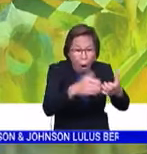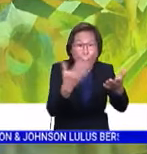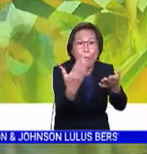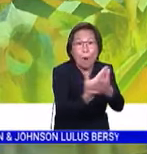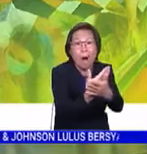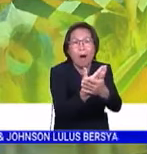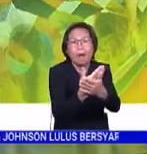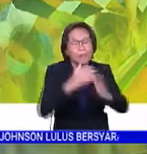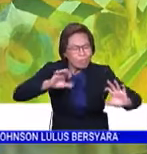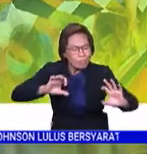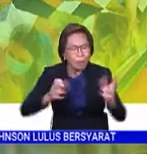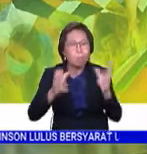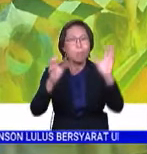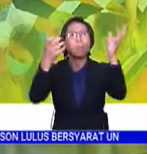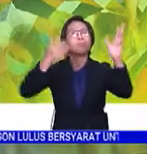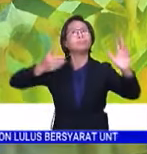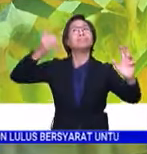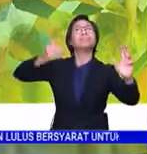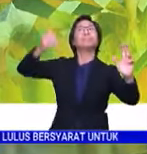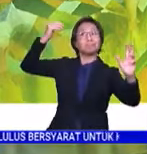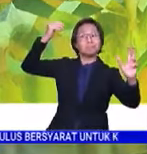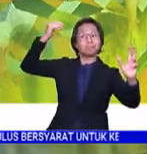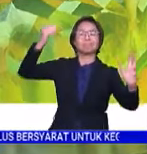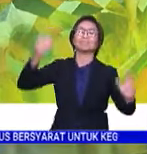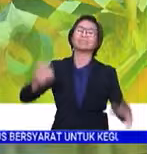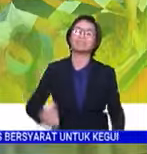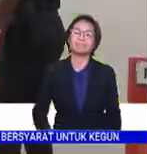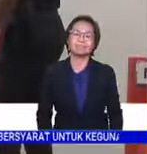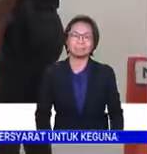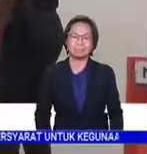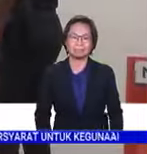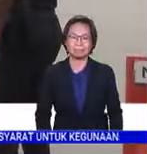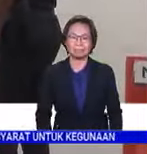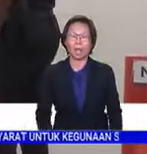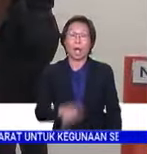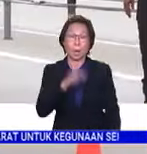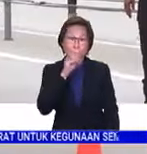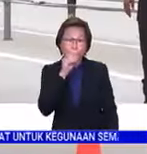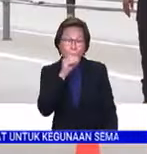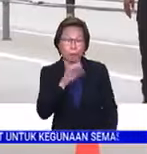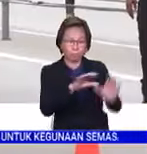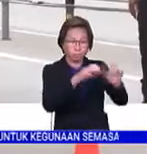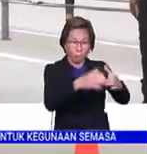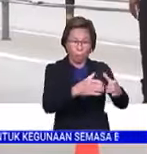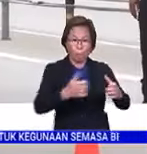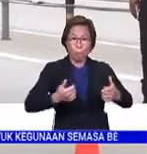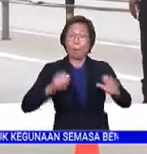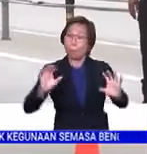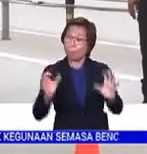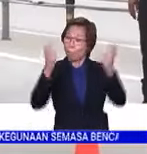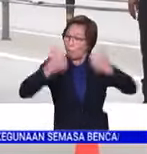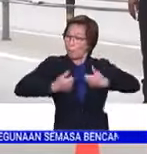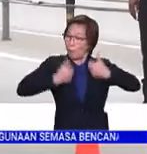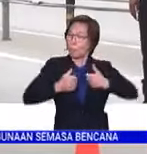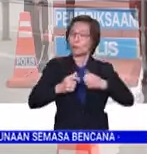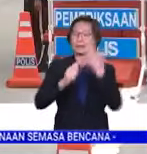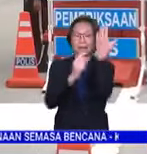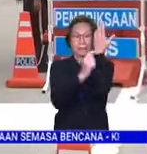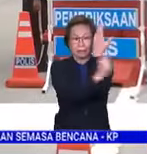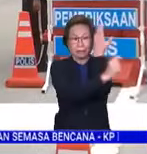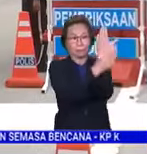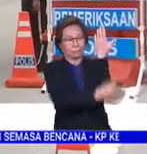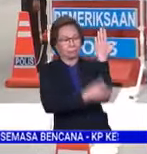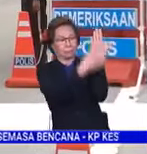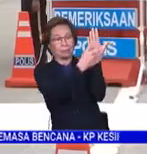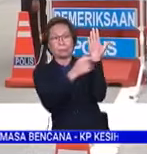daripada sambutan perayaan sebelum ini. Menurut beliau, kluster Aidilfitri yang tercetus di pantai timur